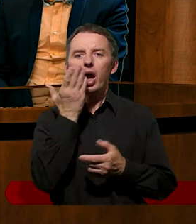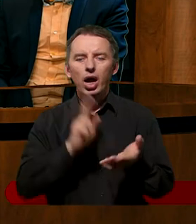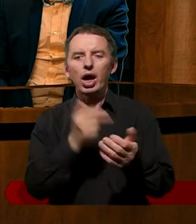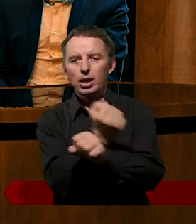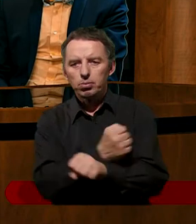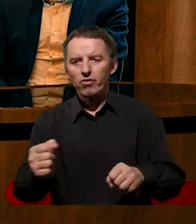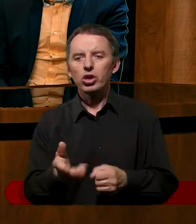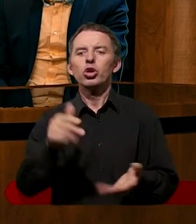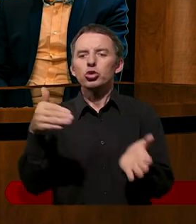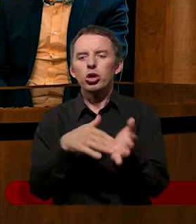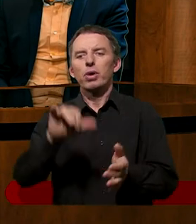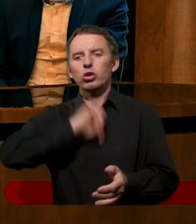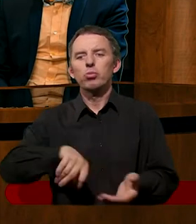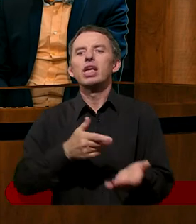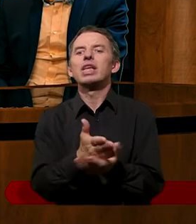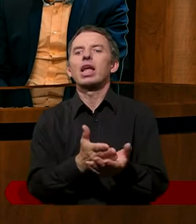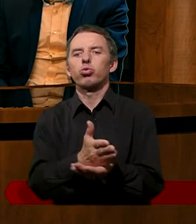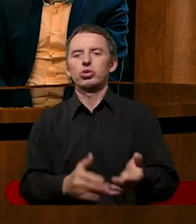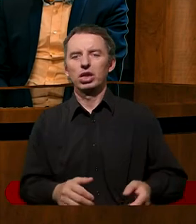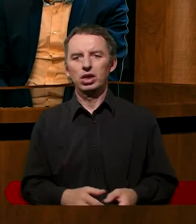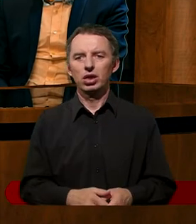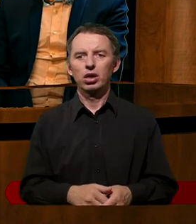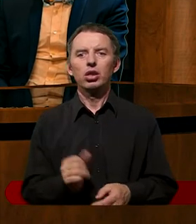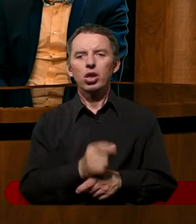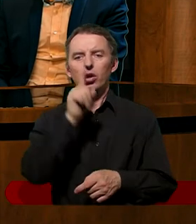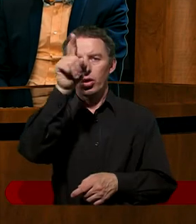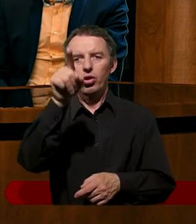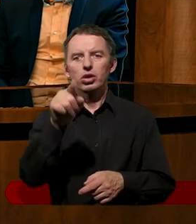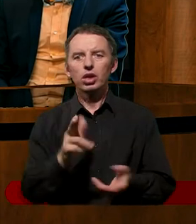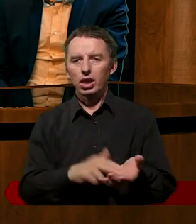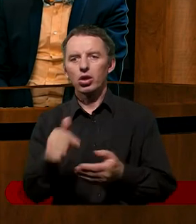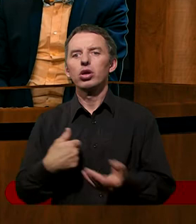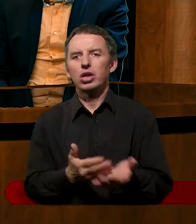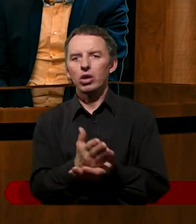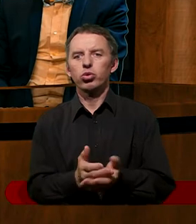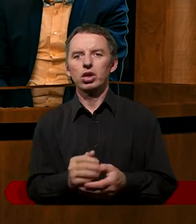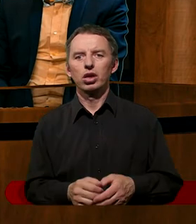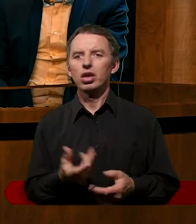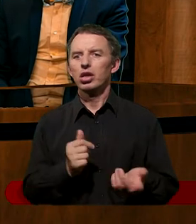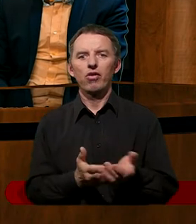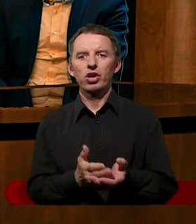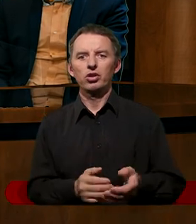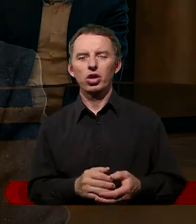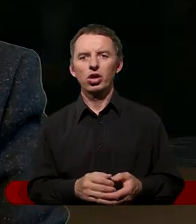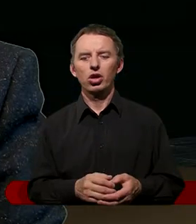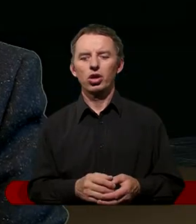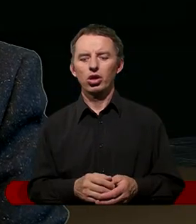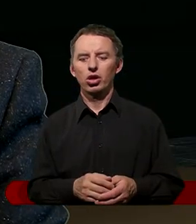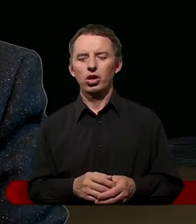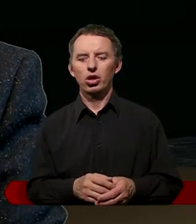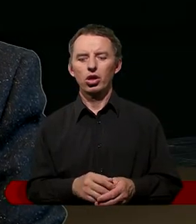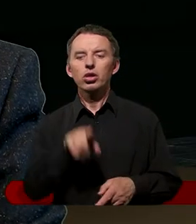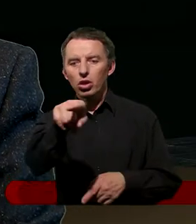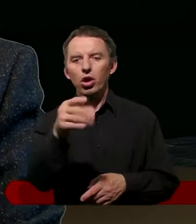zbawienie trzeba sobie zasłużyć. I że oni na to zasłużyli. Tak, bo ich